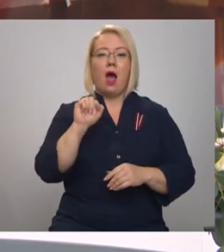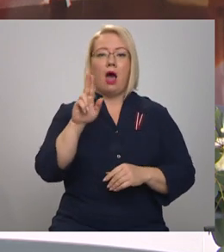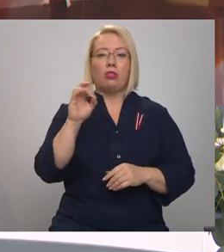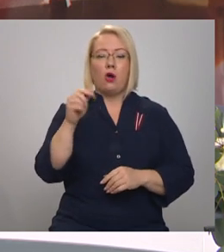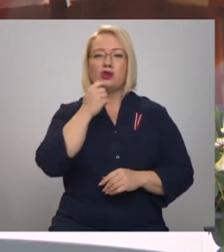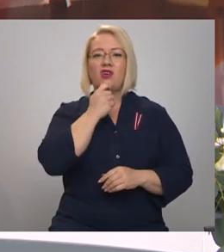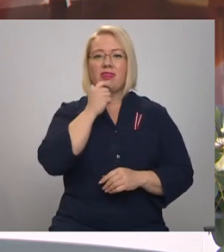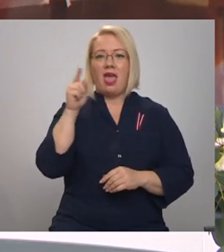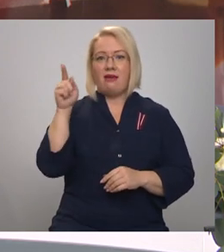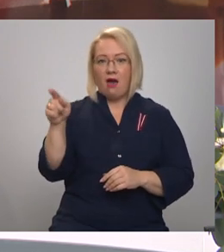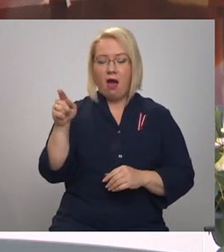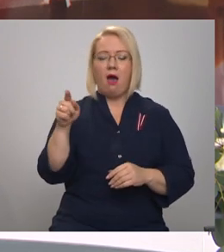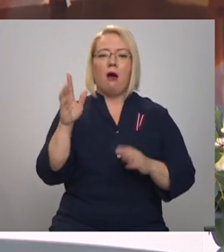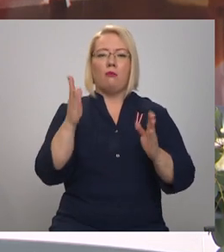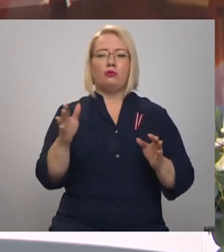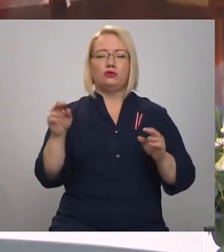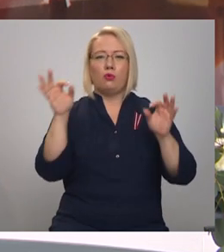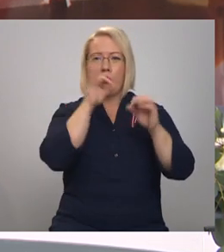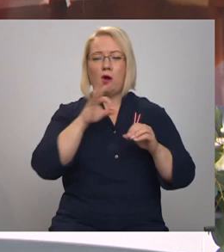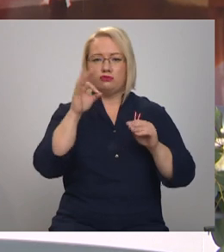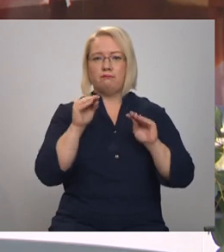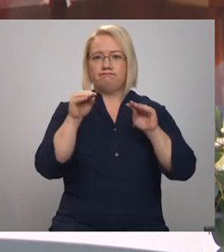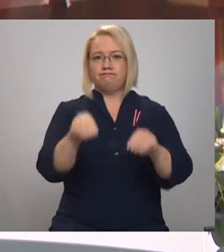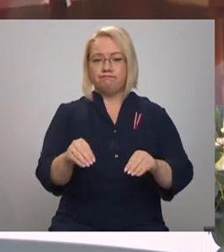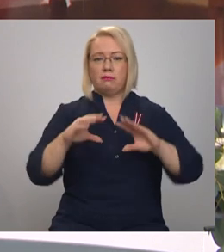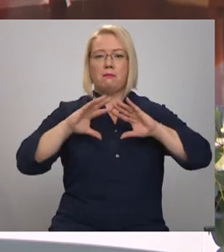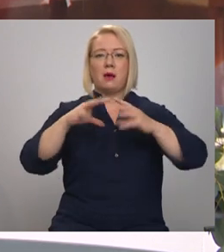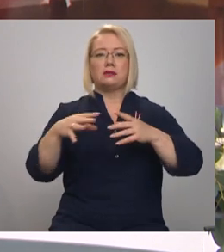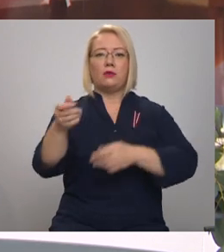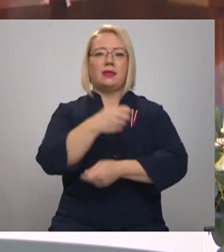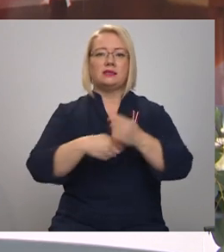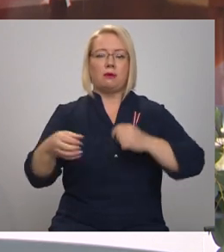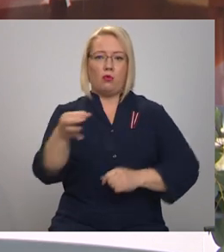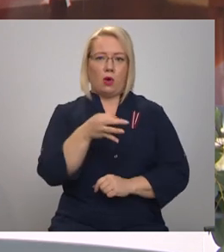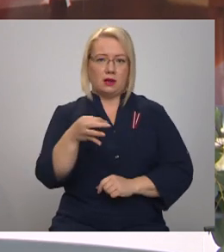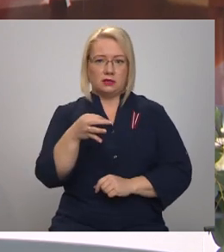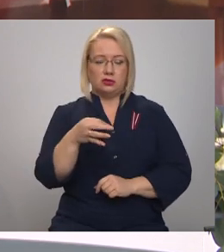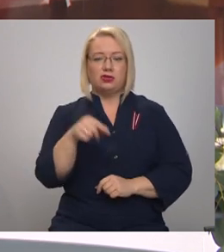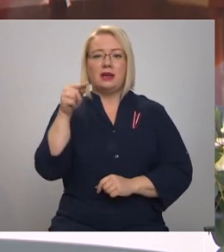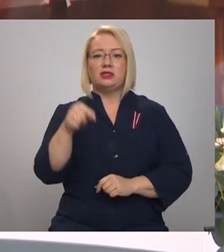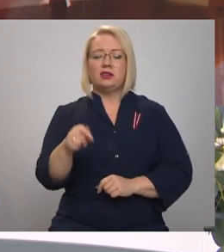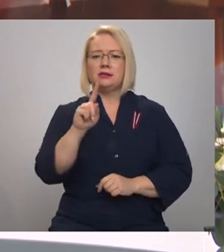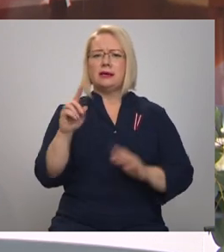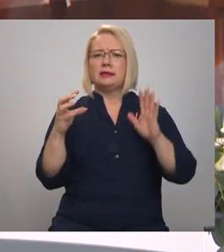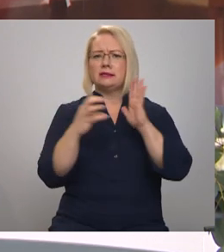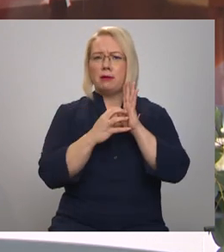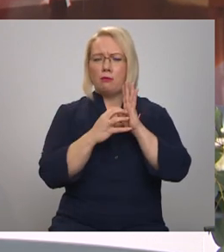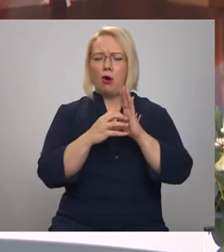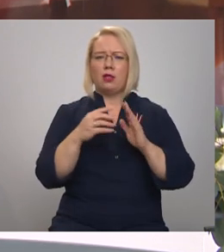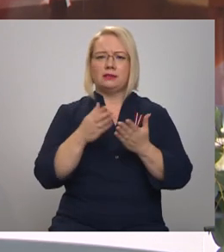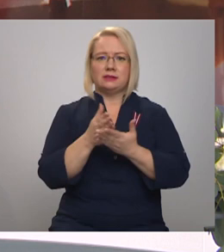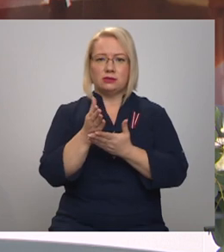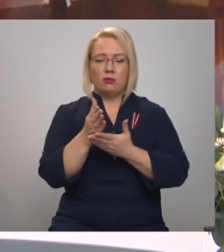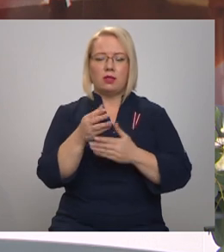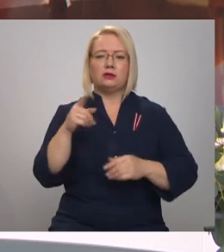plānos iestādīt ozolu Ženēvas centrālajā parkā pie pasaules tirniecības organizācijas. Šis ir simbolisks solis, jo gandrīz